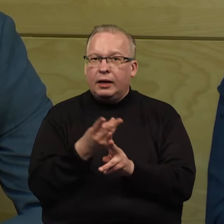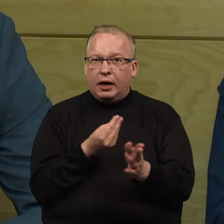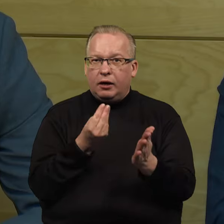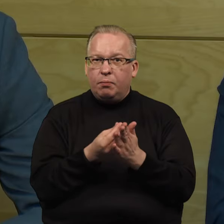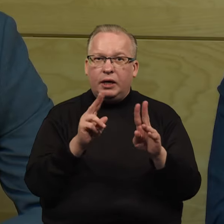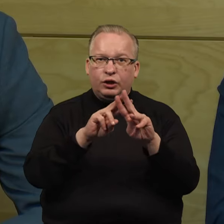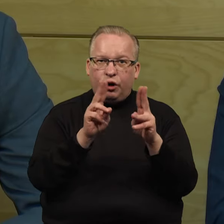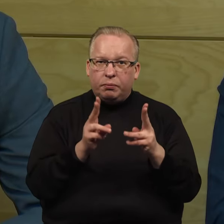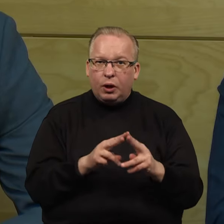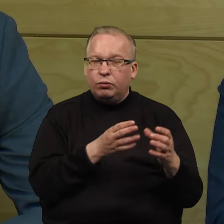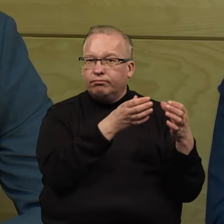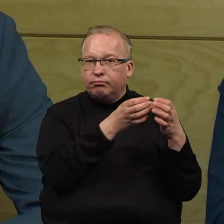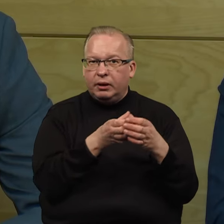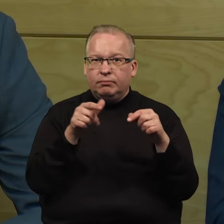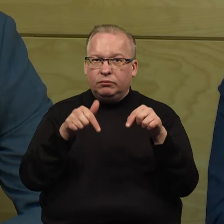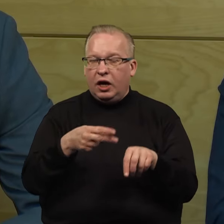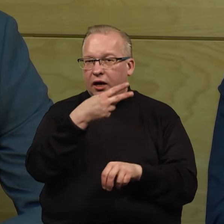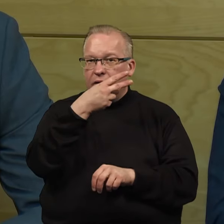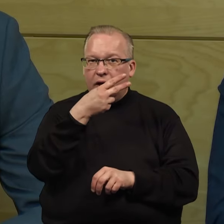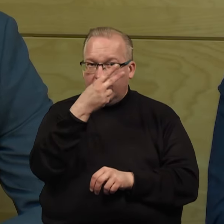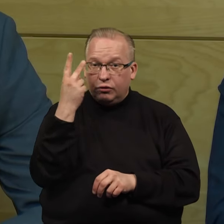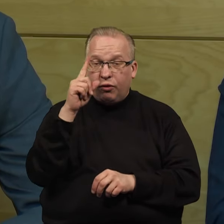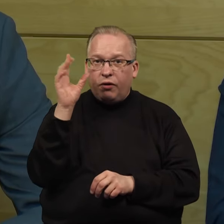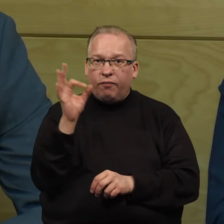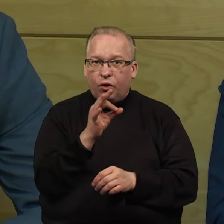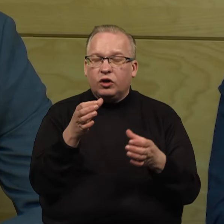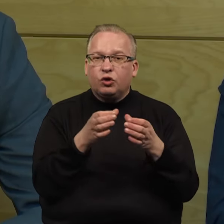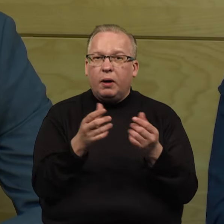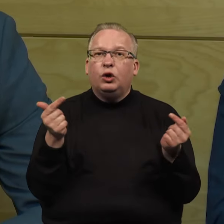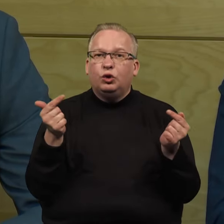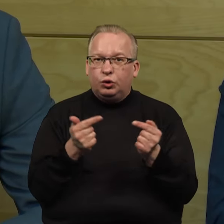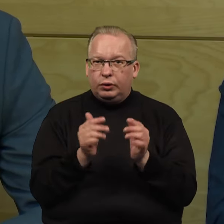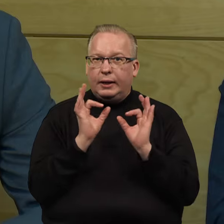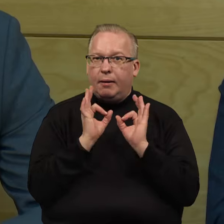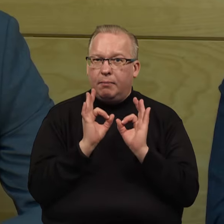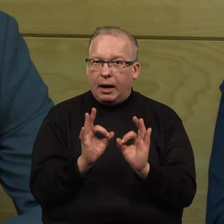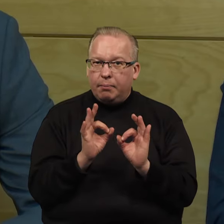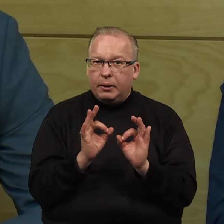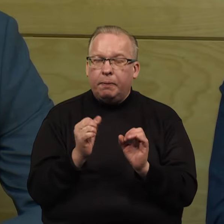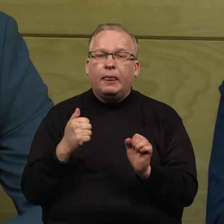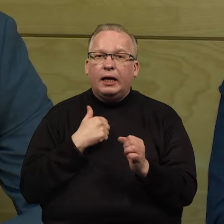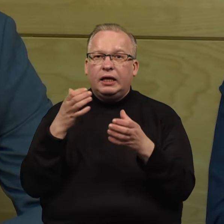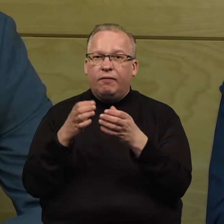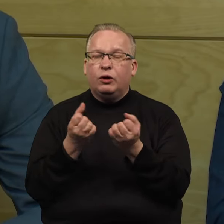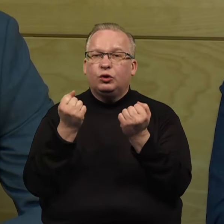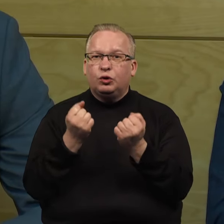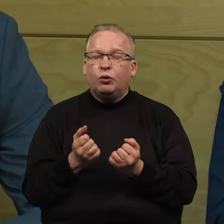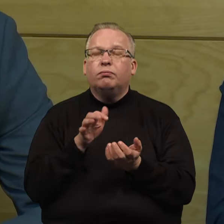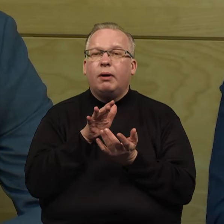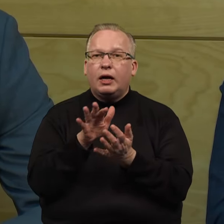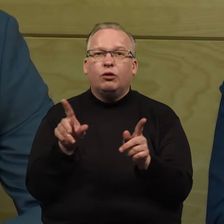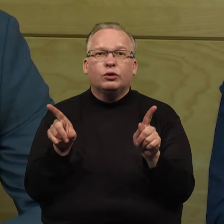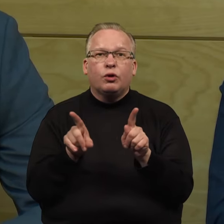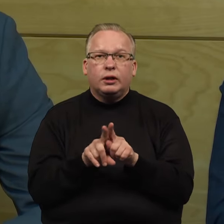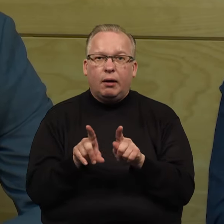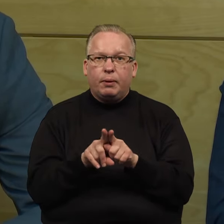Tarptautinio kontingento buvima čia, vokiečių brigados, kas teisingas, su kuo sutinkam. Divizijos skūryma sunkiausios mechanizuotos, kas irgi,